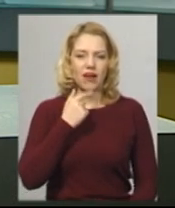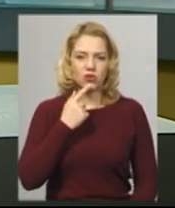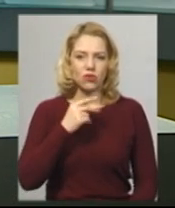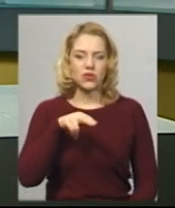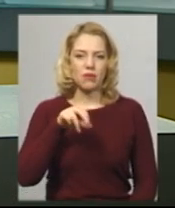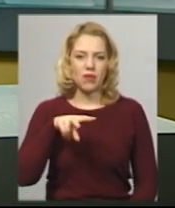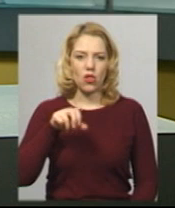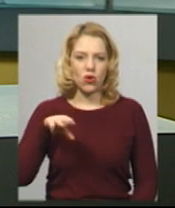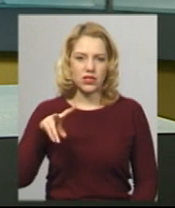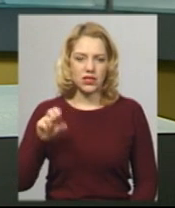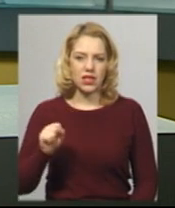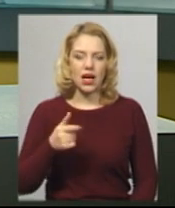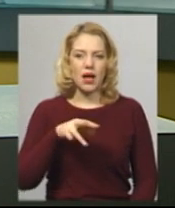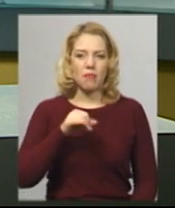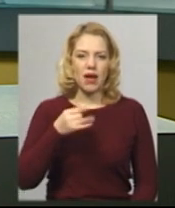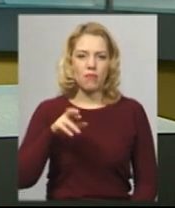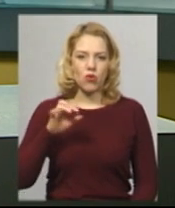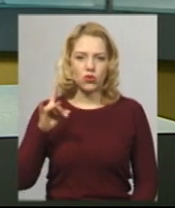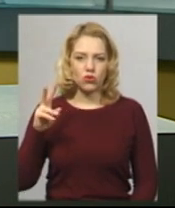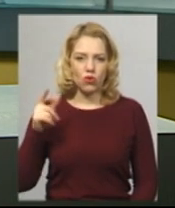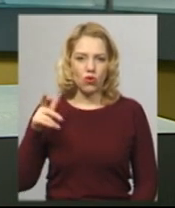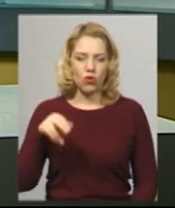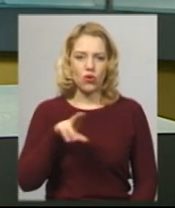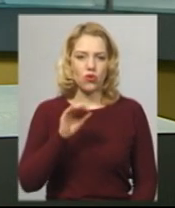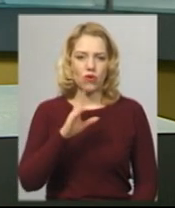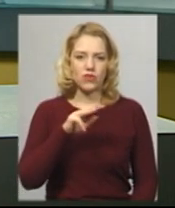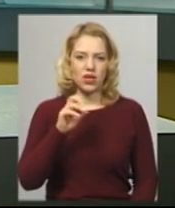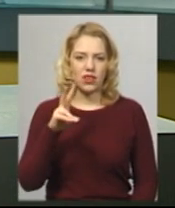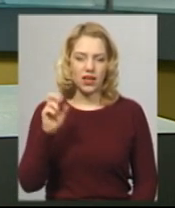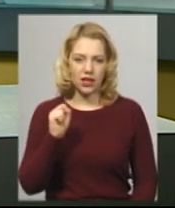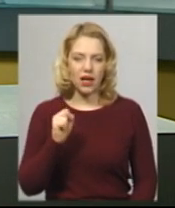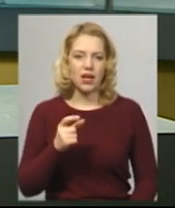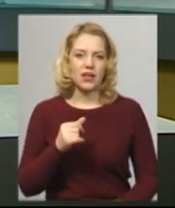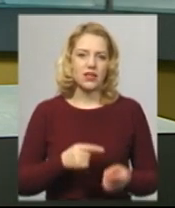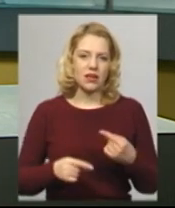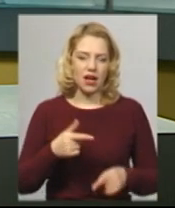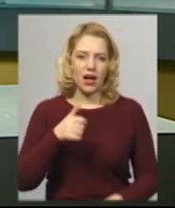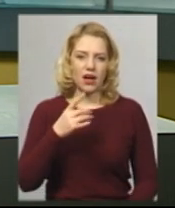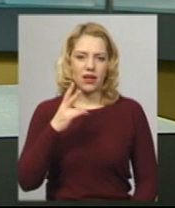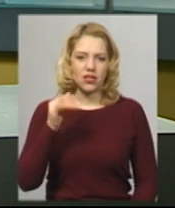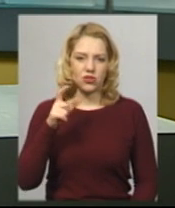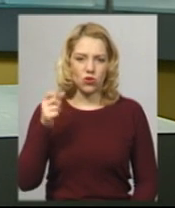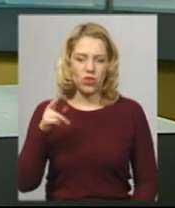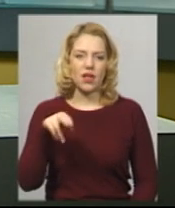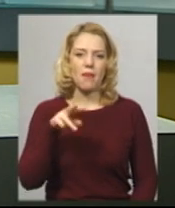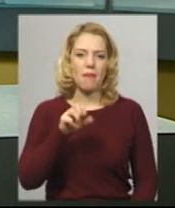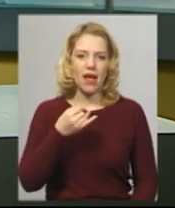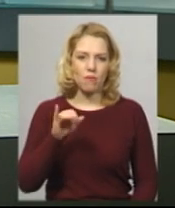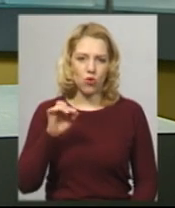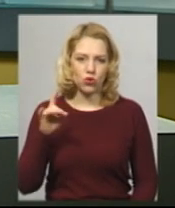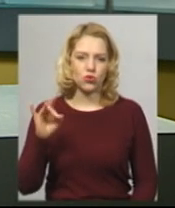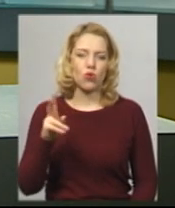Чорновола, Майборського, Гарнізонну, Довженка та в зворотньому напрямку вулиця Гарнізонна, Майборського, Чорновола,